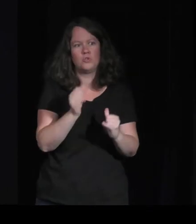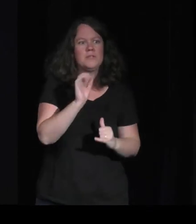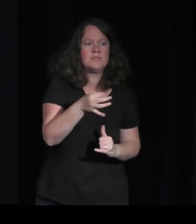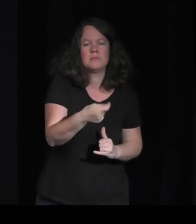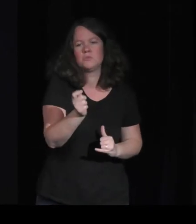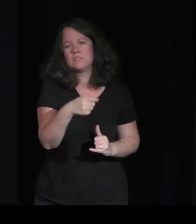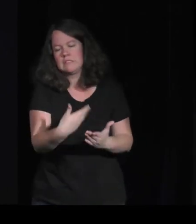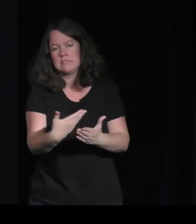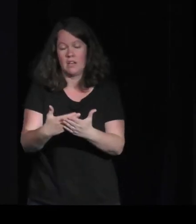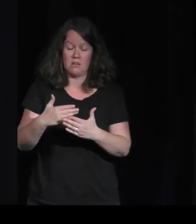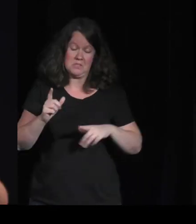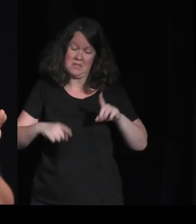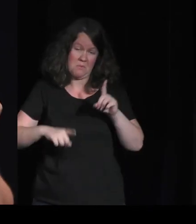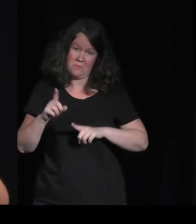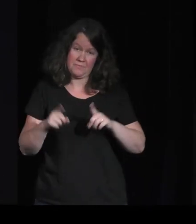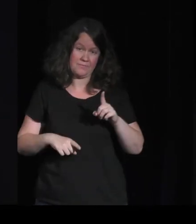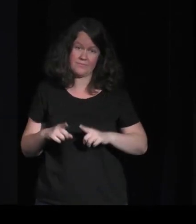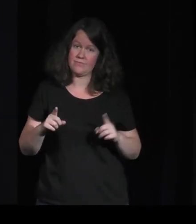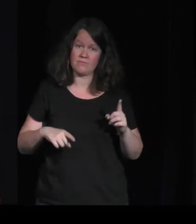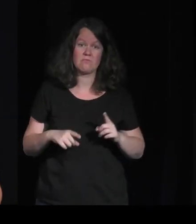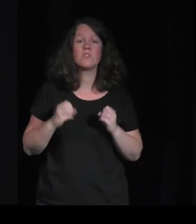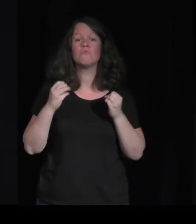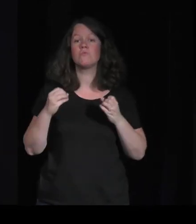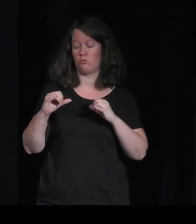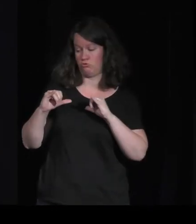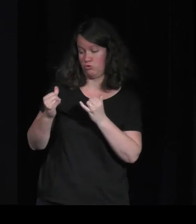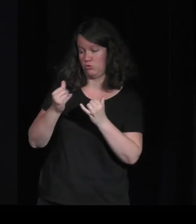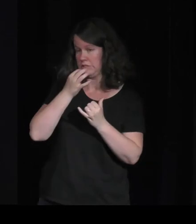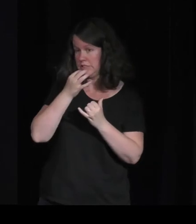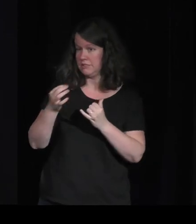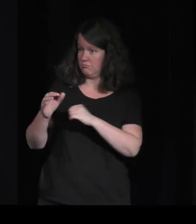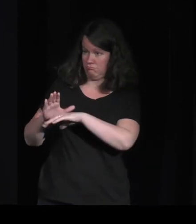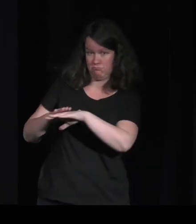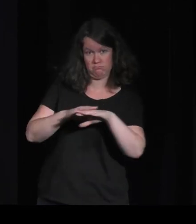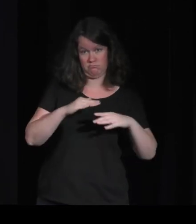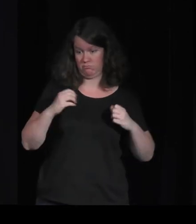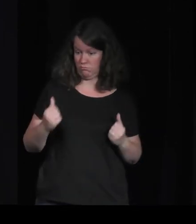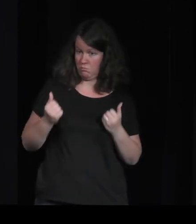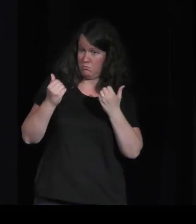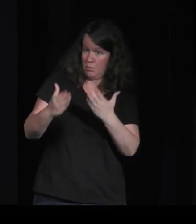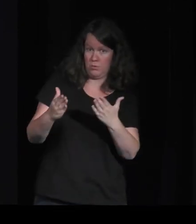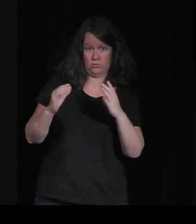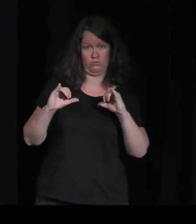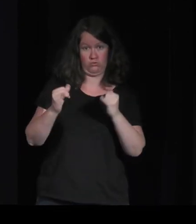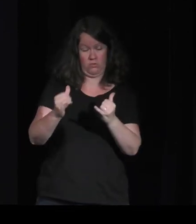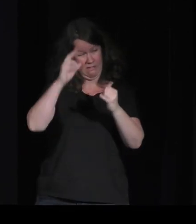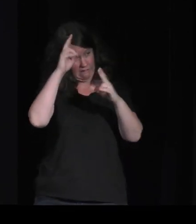qui vous disent tout d'un coup, moi, je vais vous proposer une expérience qui n rien à voir avec l'expérience mainstream de l'expérience optimale. Donc, je ne pas si d'or d'œil,